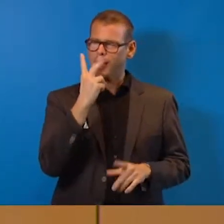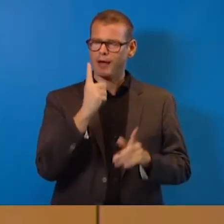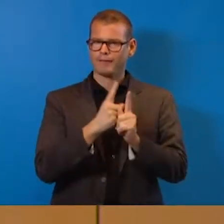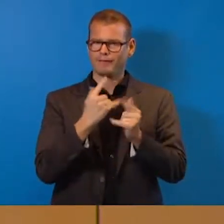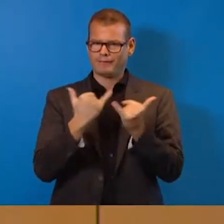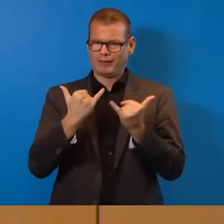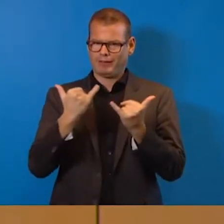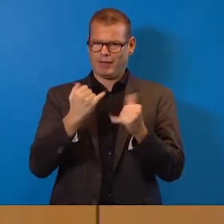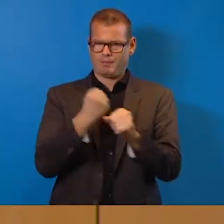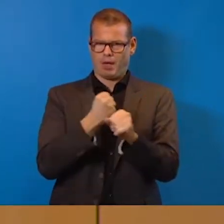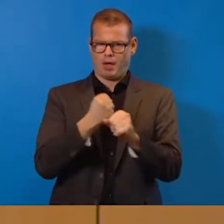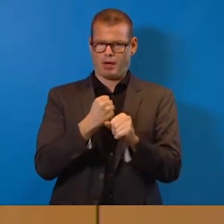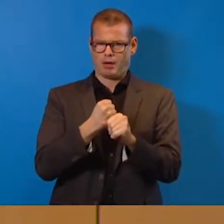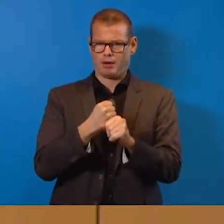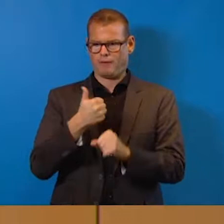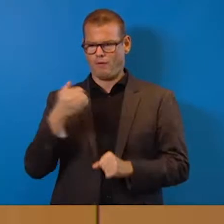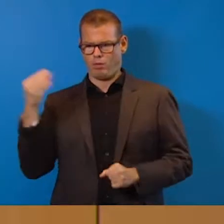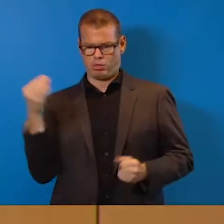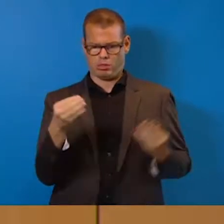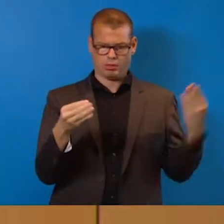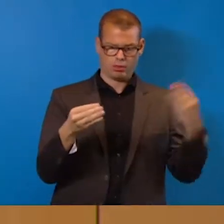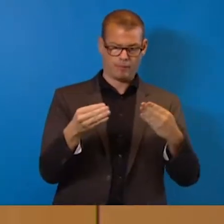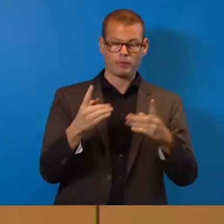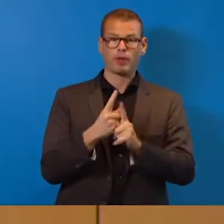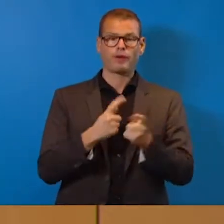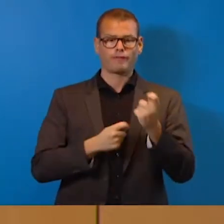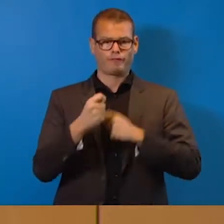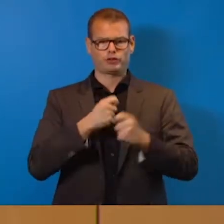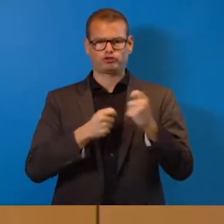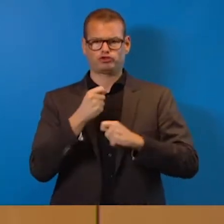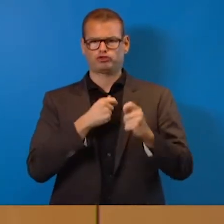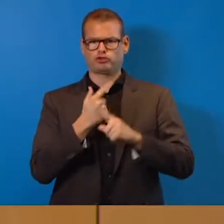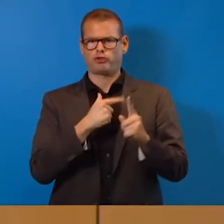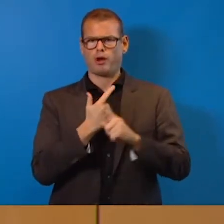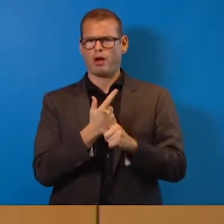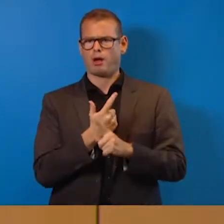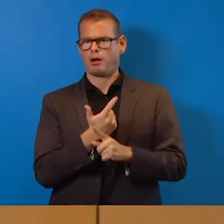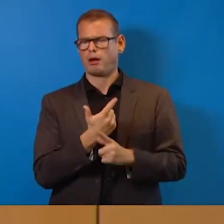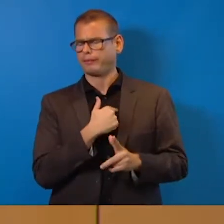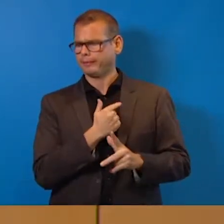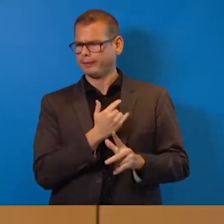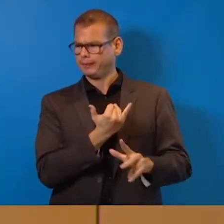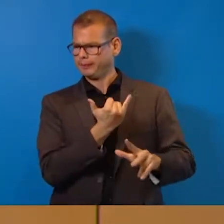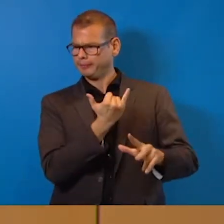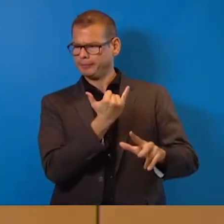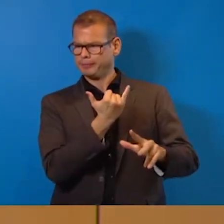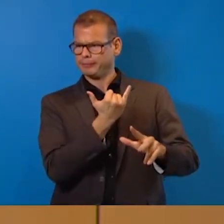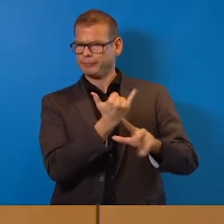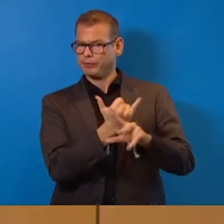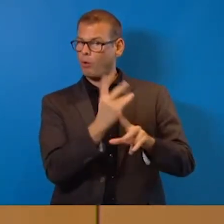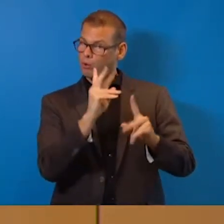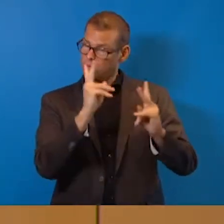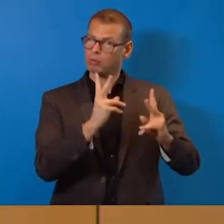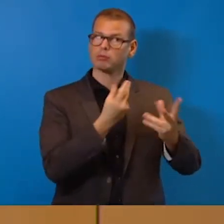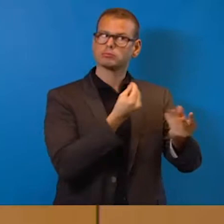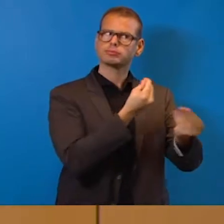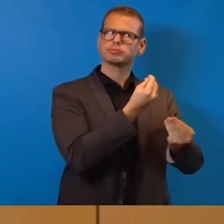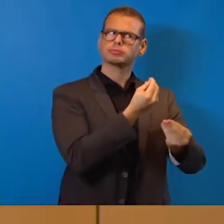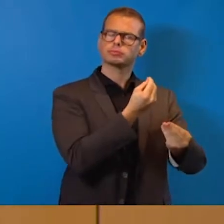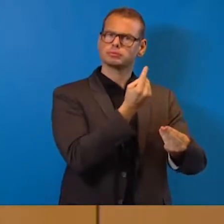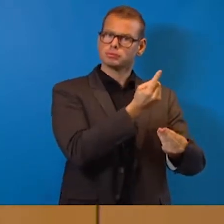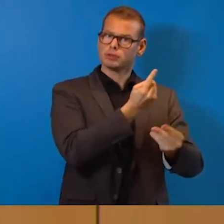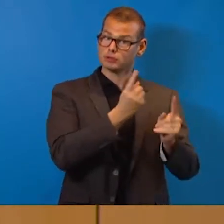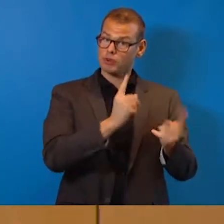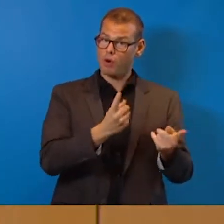sichtbar geworden sind. Einmal im Umgang mit der Wirtschaft. Reden wir mit denen nicht, reden kann man immer, aber machen wir auch klare Ansagen, wo es politisch im